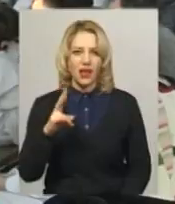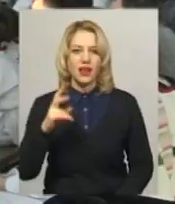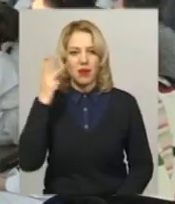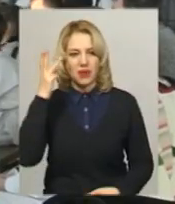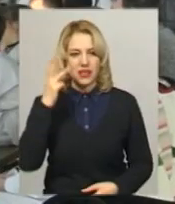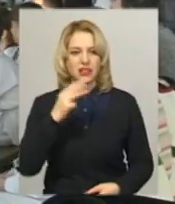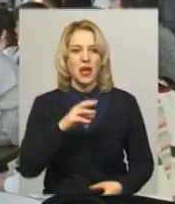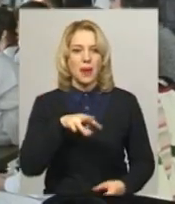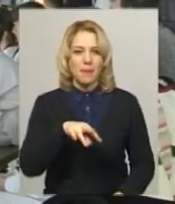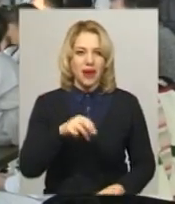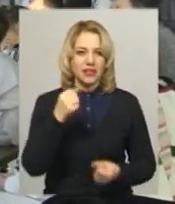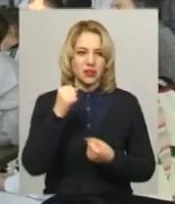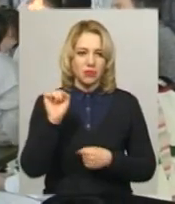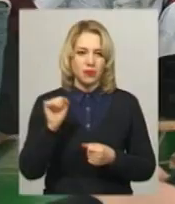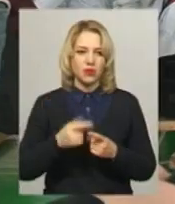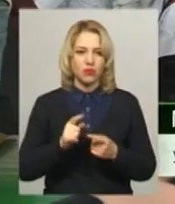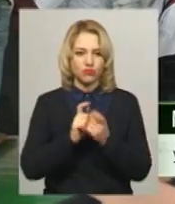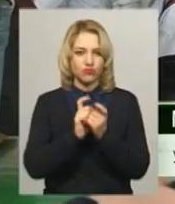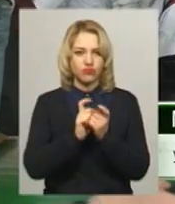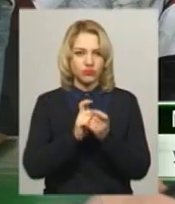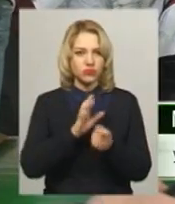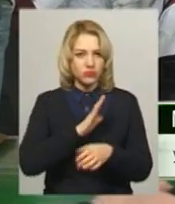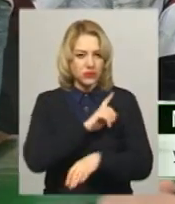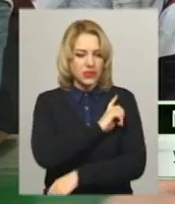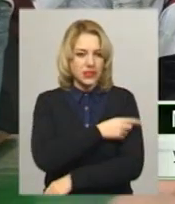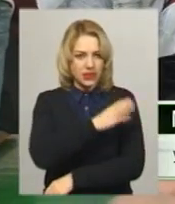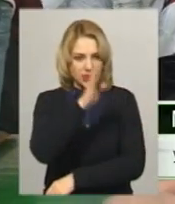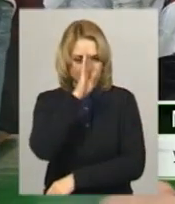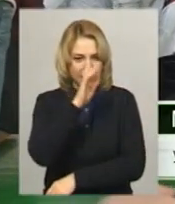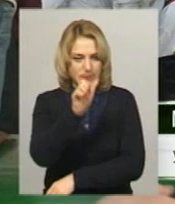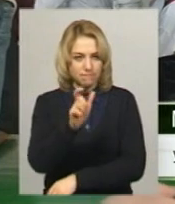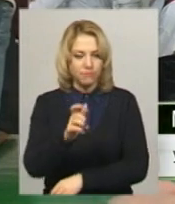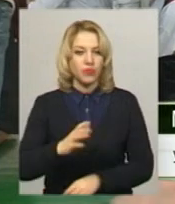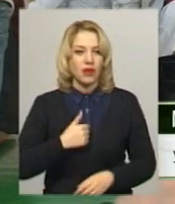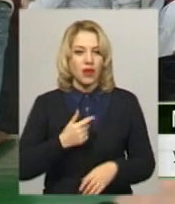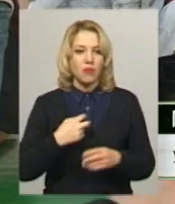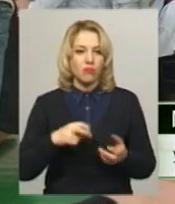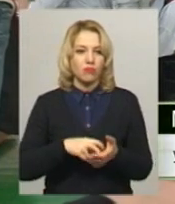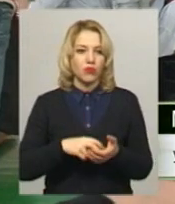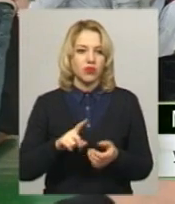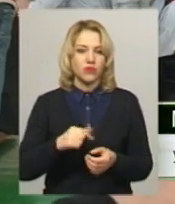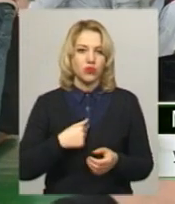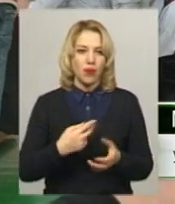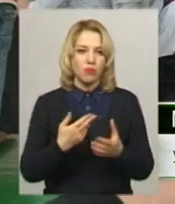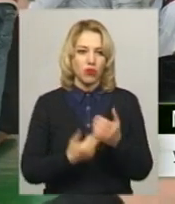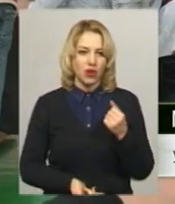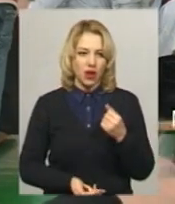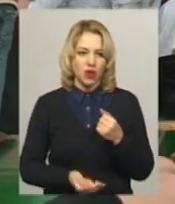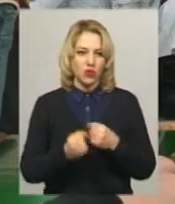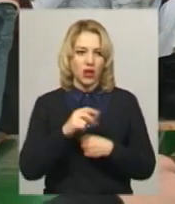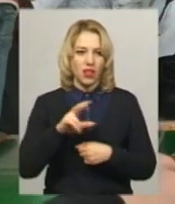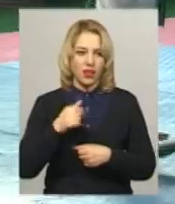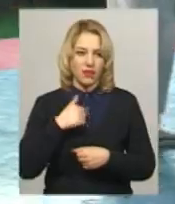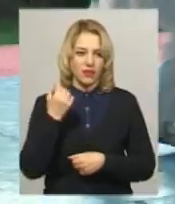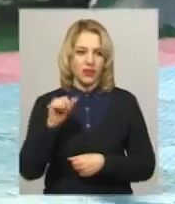Шикін. Супротивник дуже сильний. Я дуже перед цим боєм боявся, що я програю, але